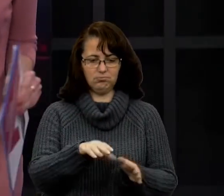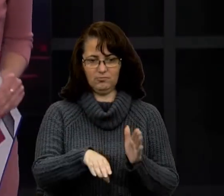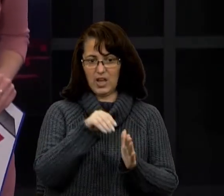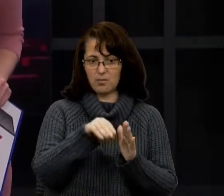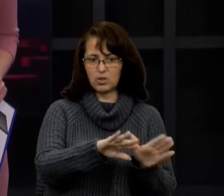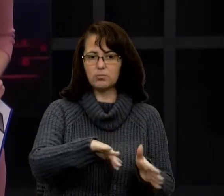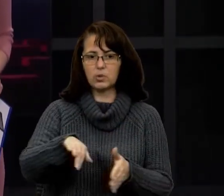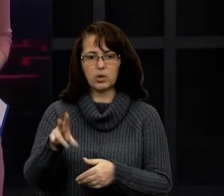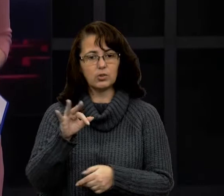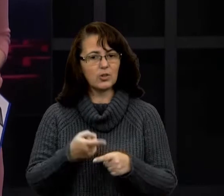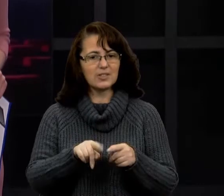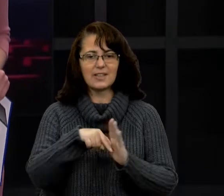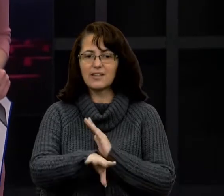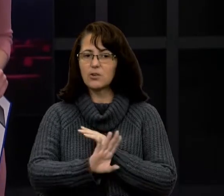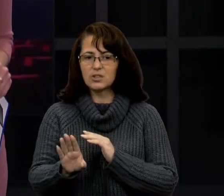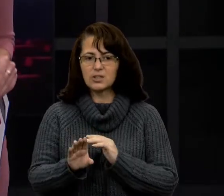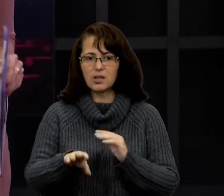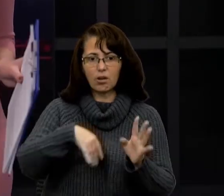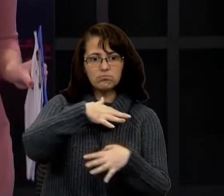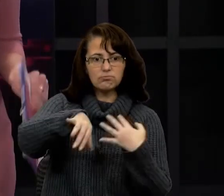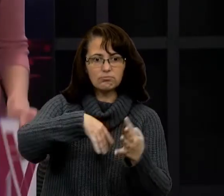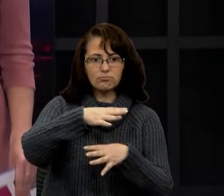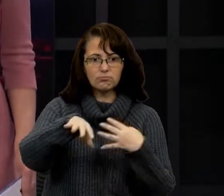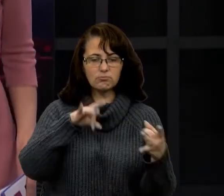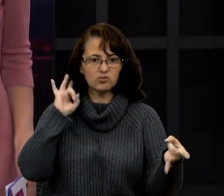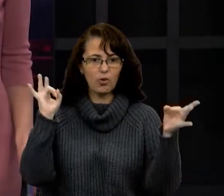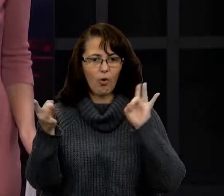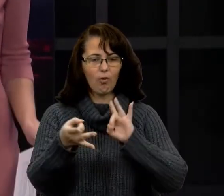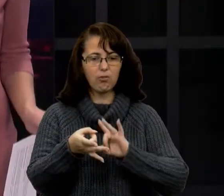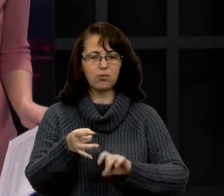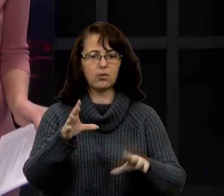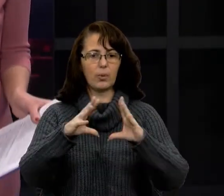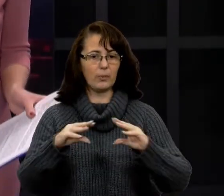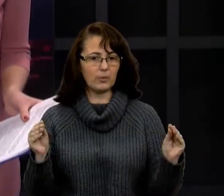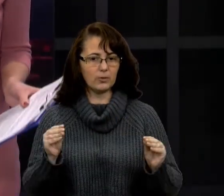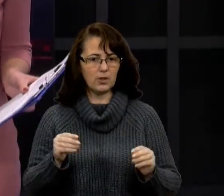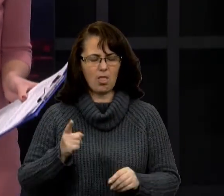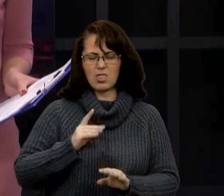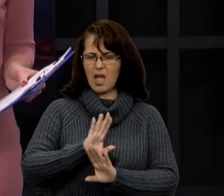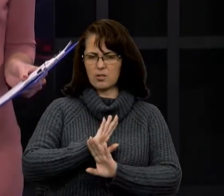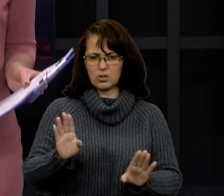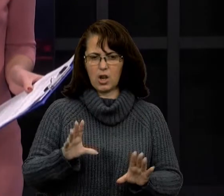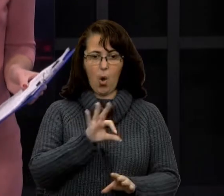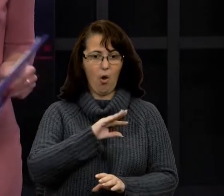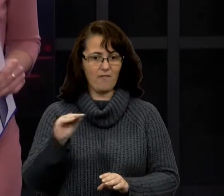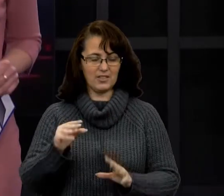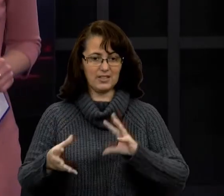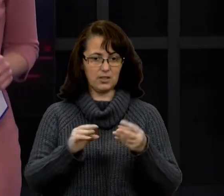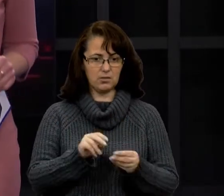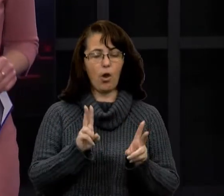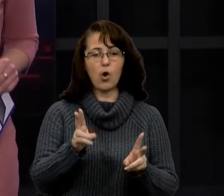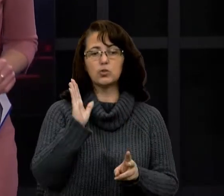означає, що пристрастів щухли. Не дочекавшись офіційних результатів, хто ж посяде крісло мера?